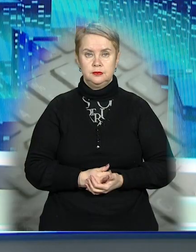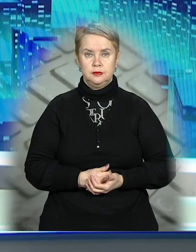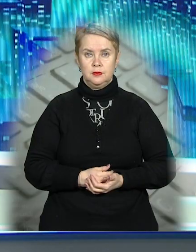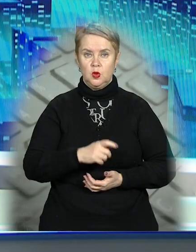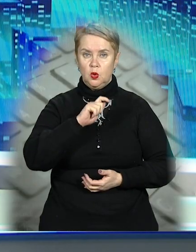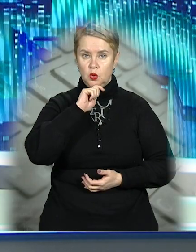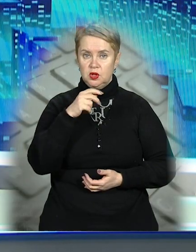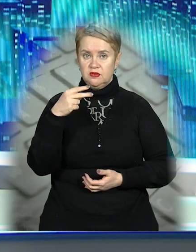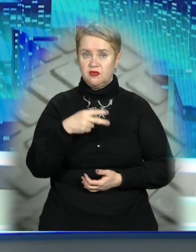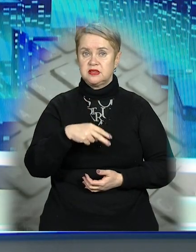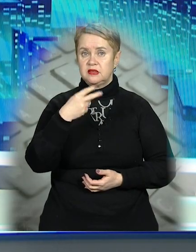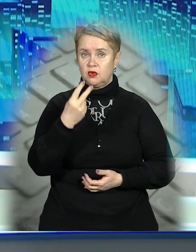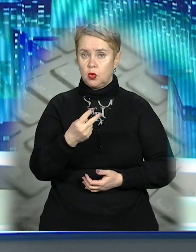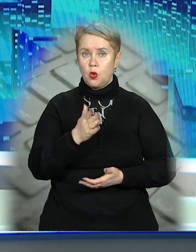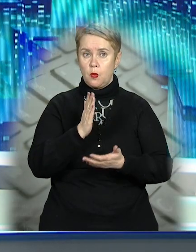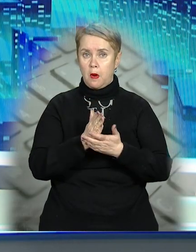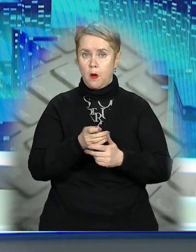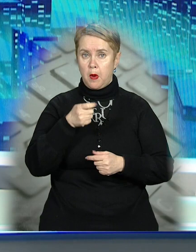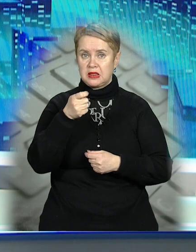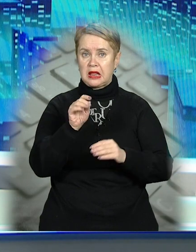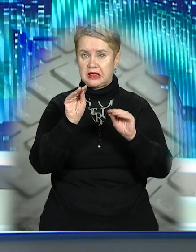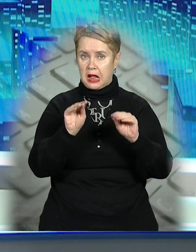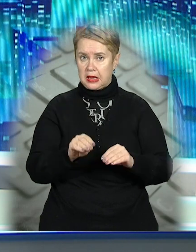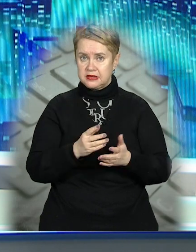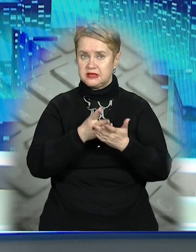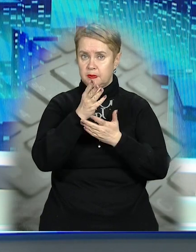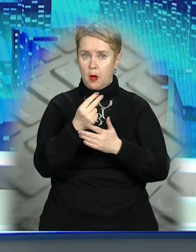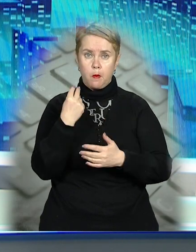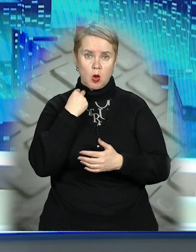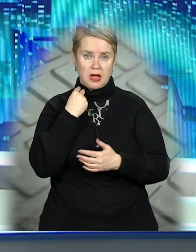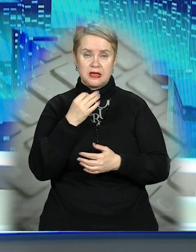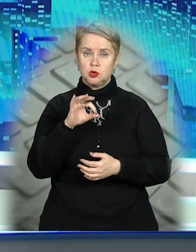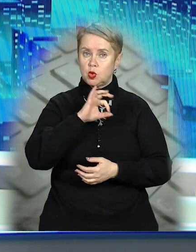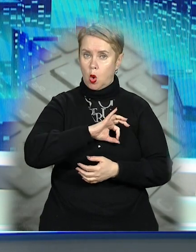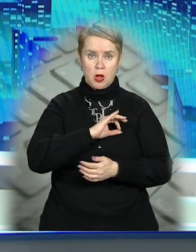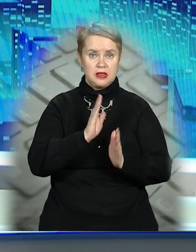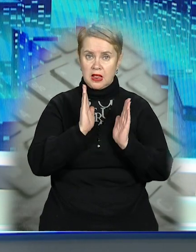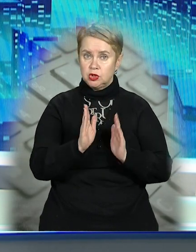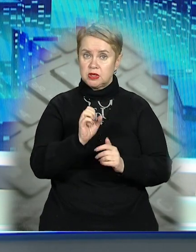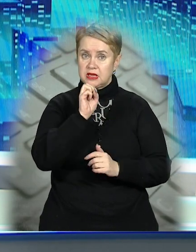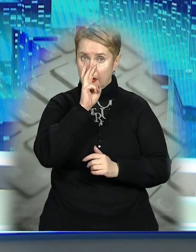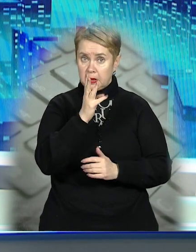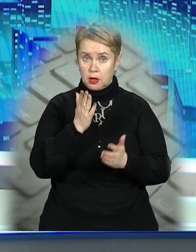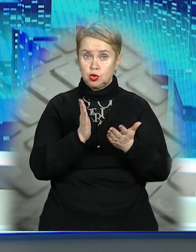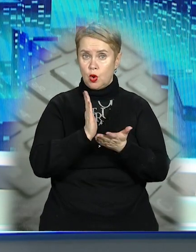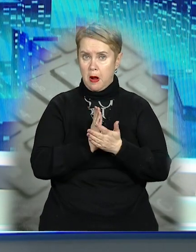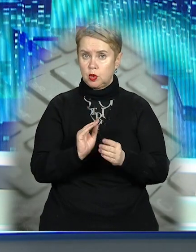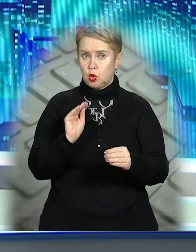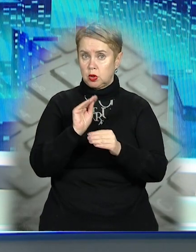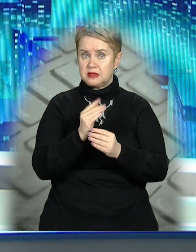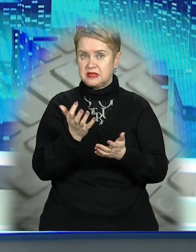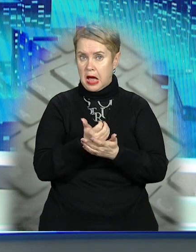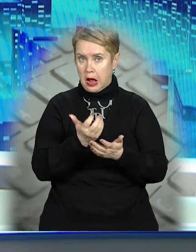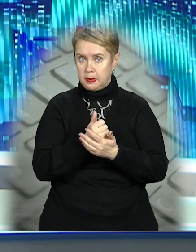Українці у 2022-му мають подати декларації та сплатити податки з доходів і не лише із зарплати. Якщо маєте додатковий